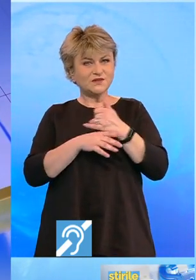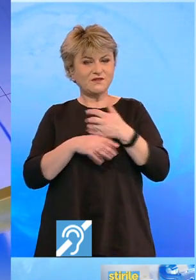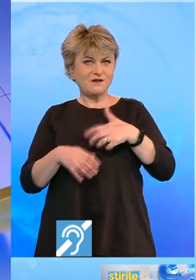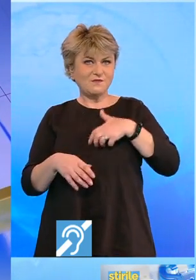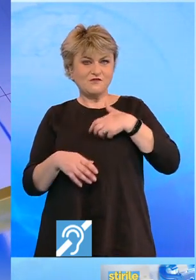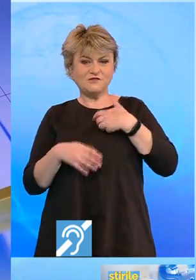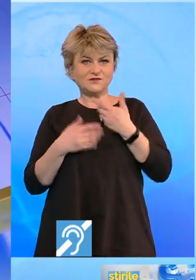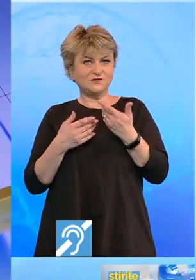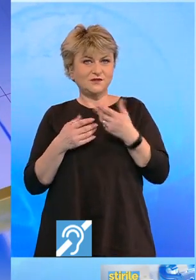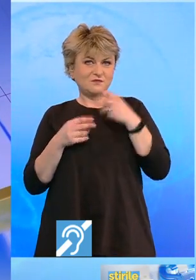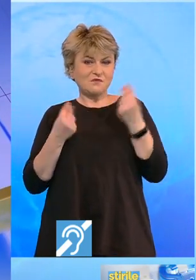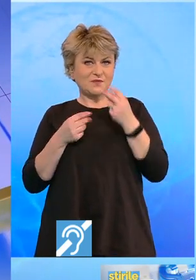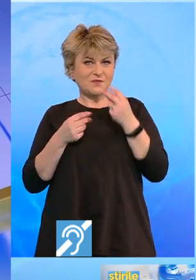emoțiile cât mai lucid, mai bine ne vedem și noi.